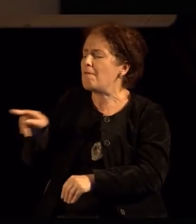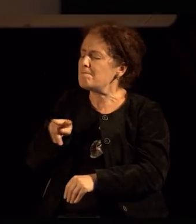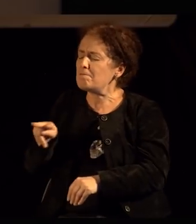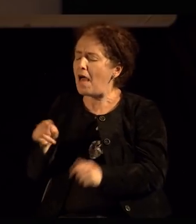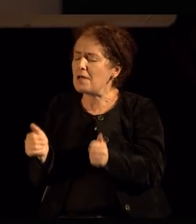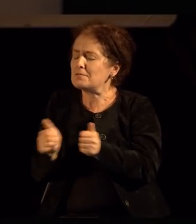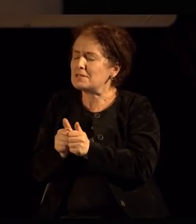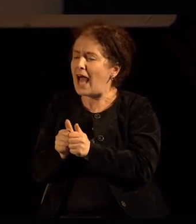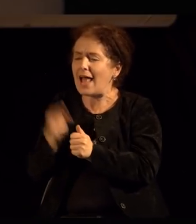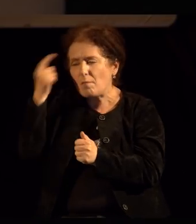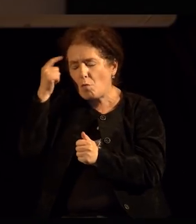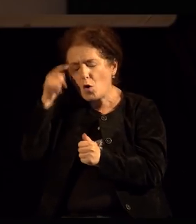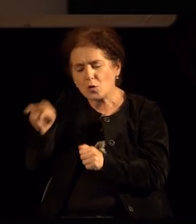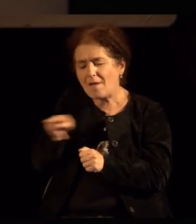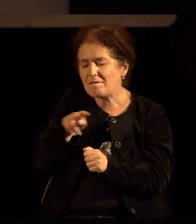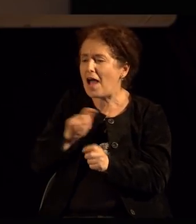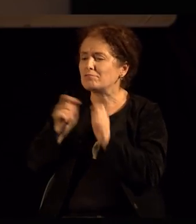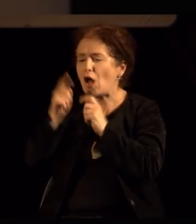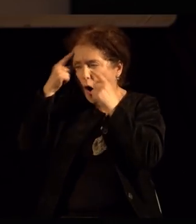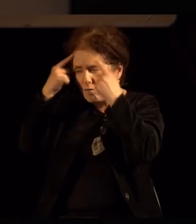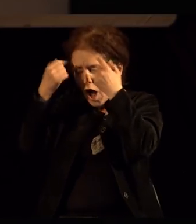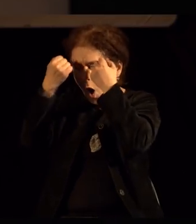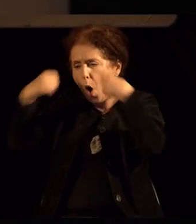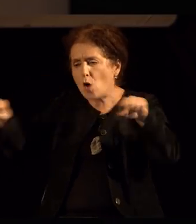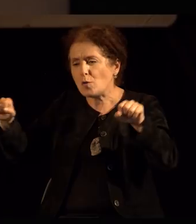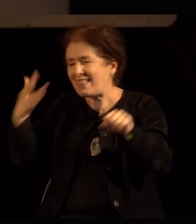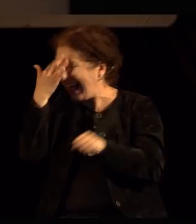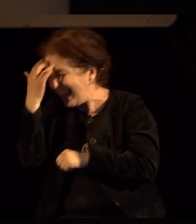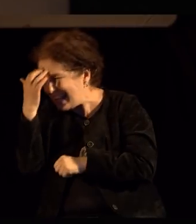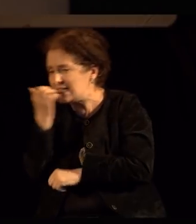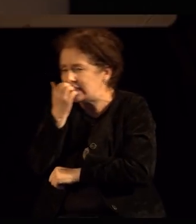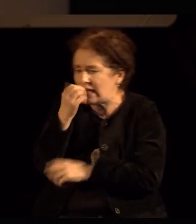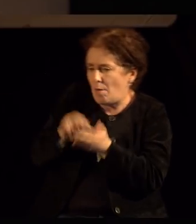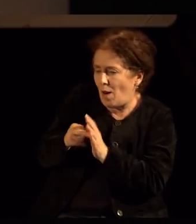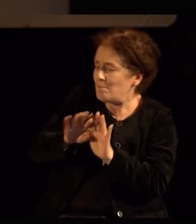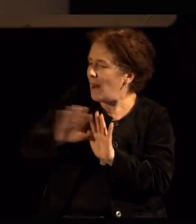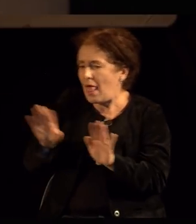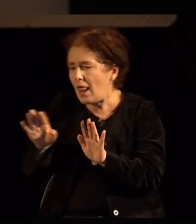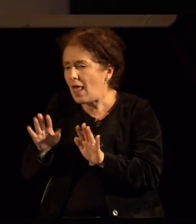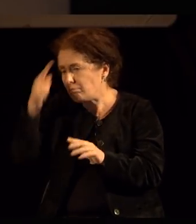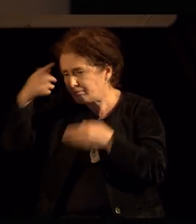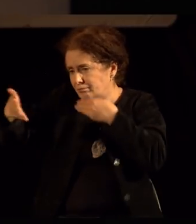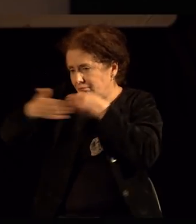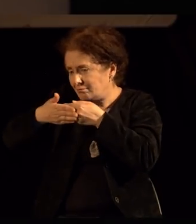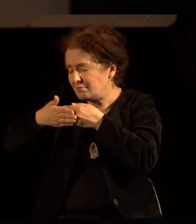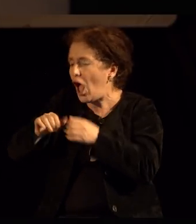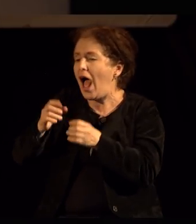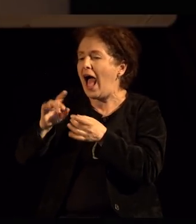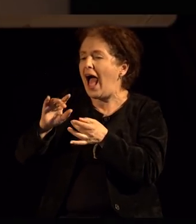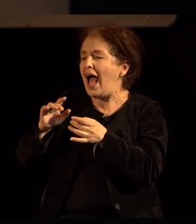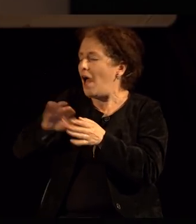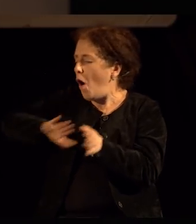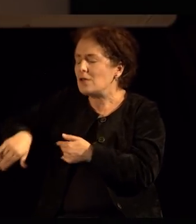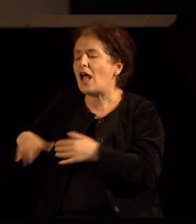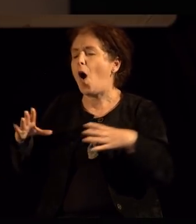целава оваа свест да се ја ослободиме од секакви грижи, од секакви проблеми, и ние да се препуштиме на